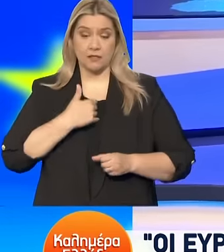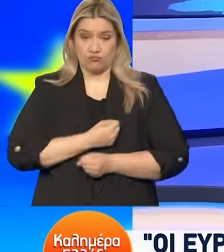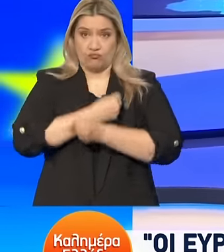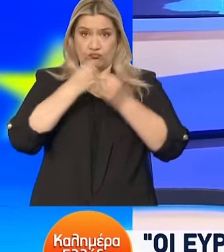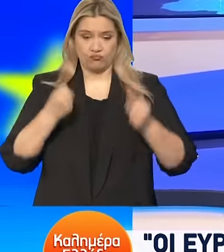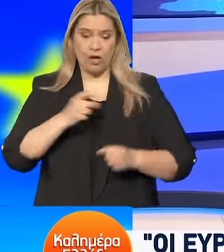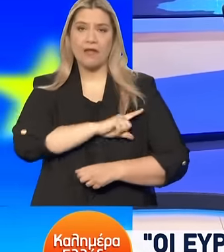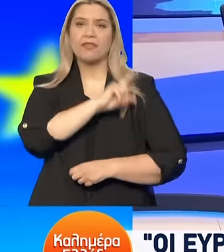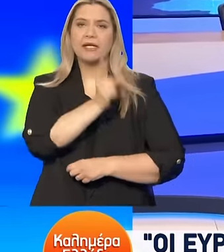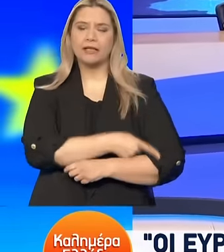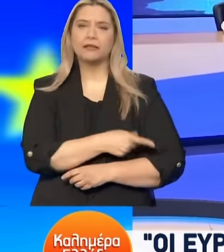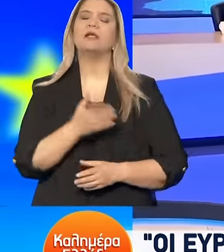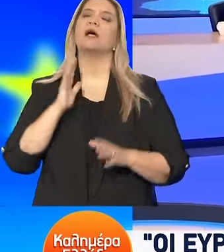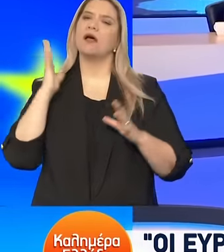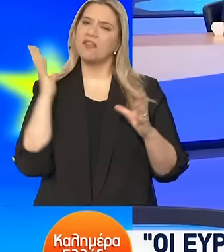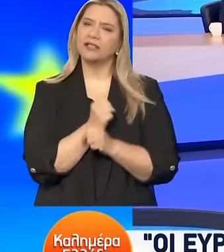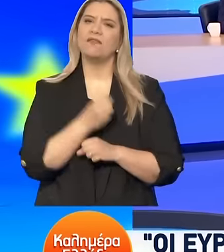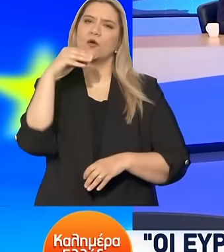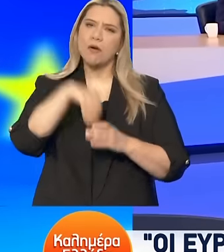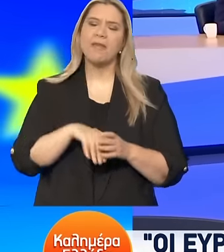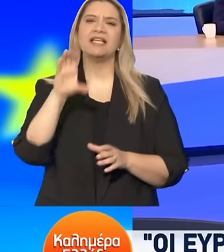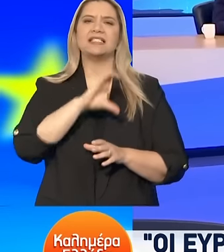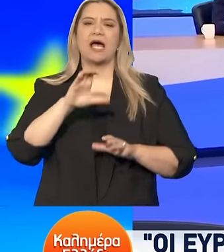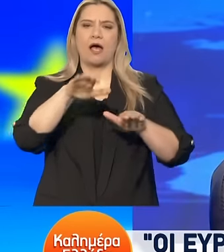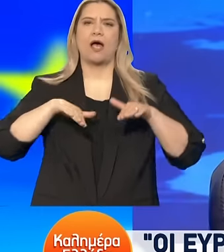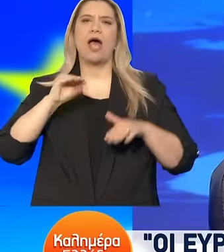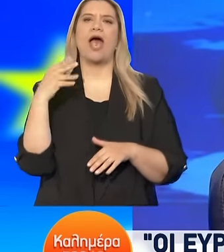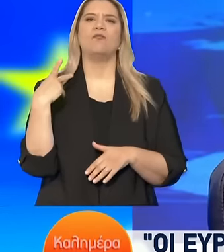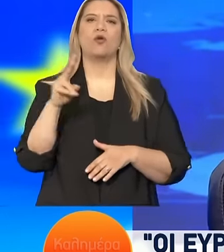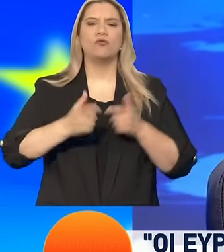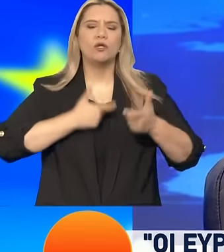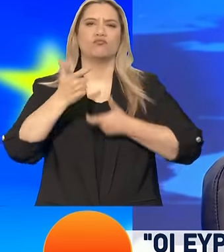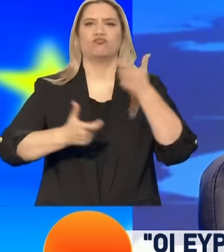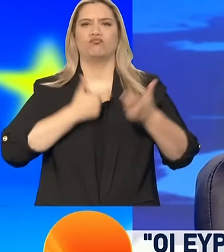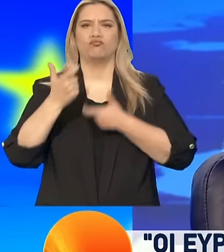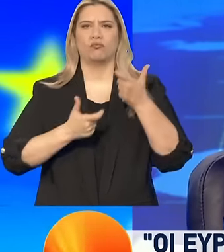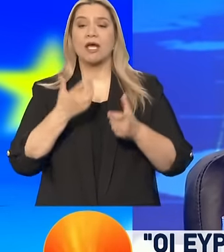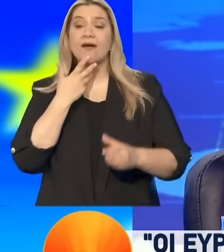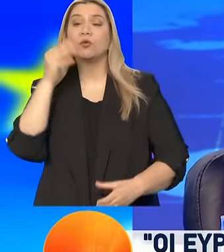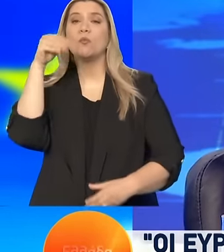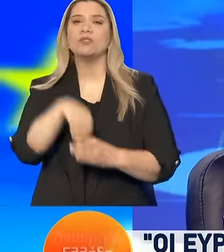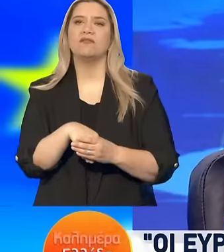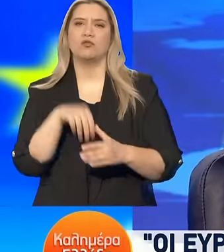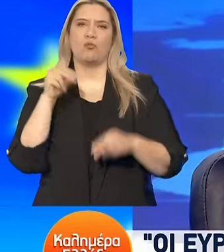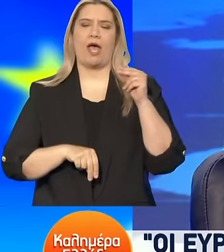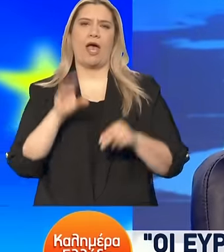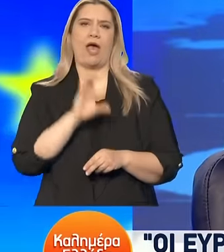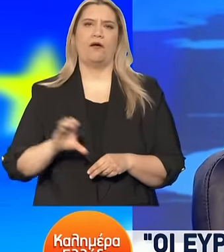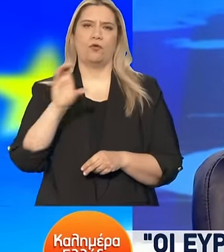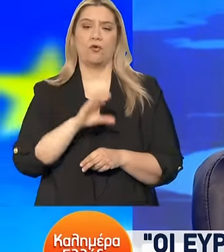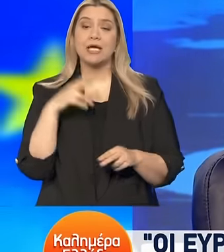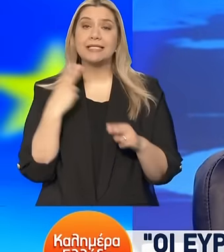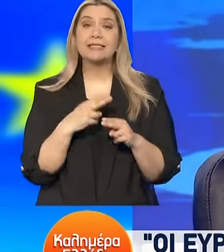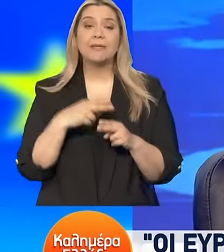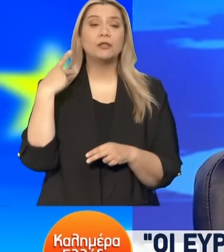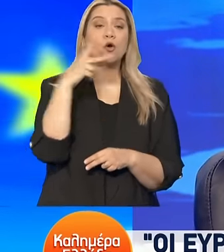όπλα θα έχουμε στην Ευρώπη τα επόμενα πέντε χρόνια. Γι' αυτό ψηφίζουμε στις ευρωεκλογές. Και επειδή οι ευρωπαϊκές αποφάσεις καθορίζουν εν πολύς και την ελληνική